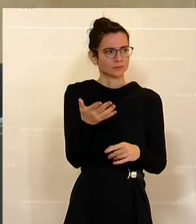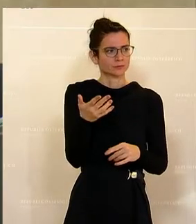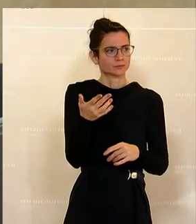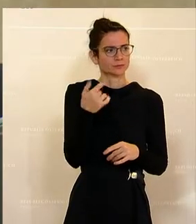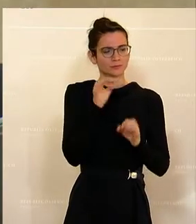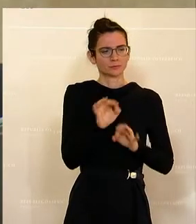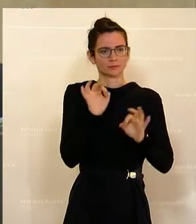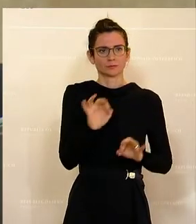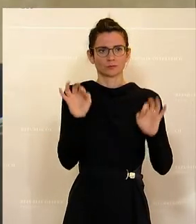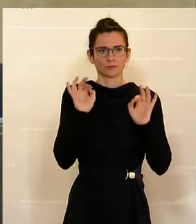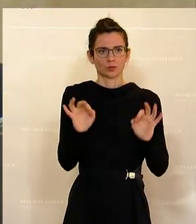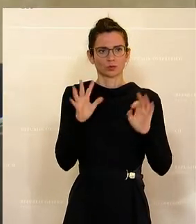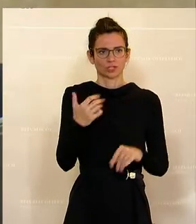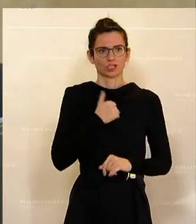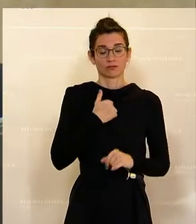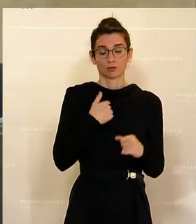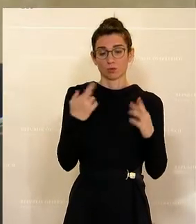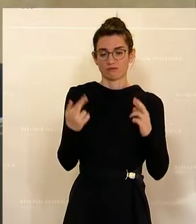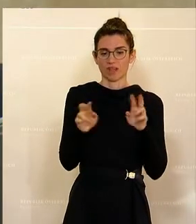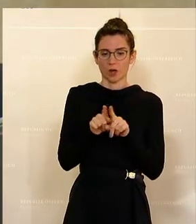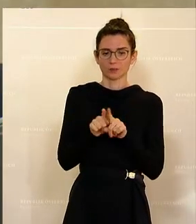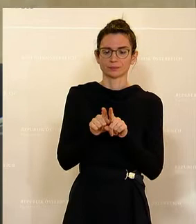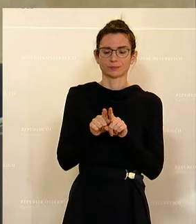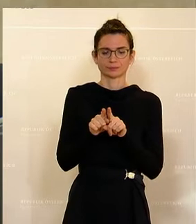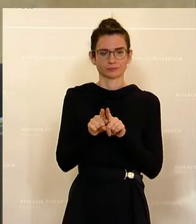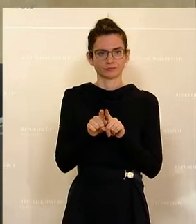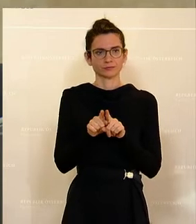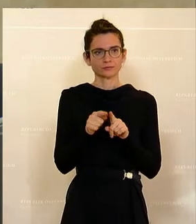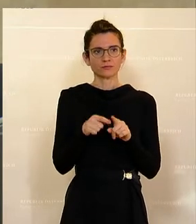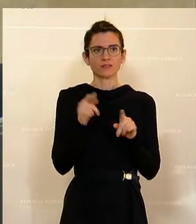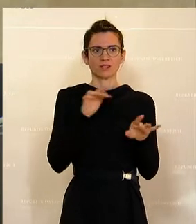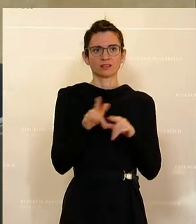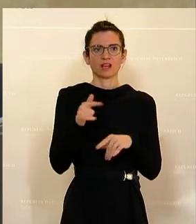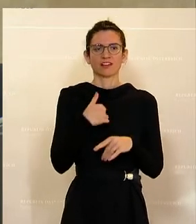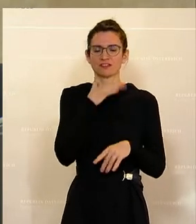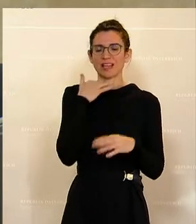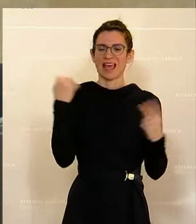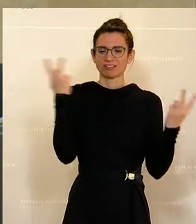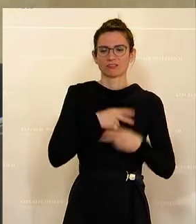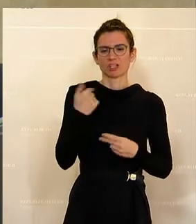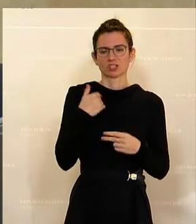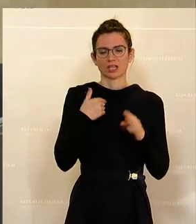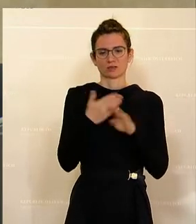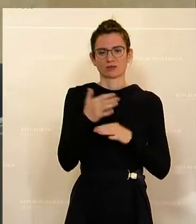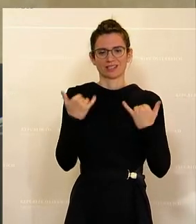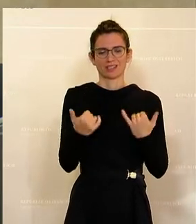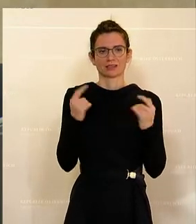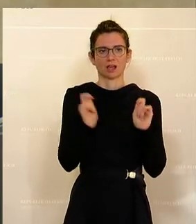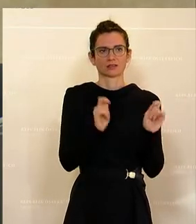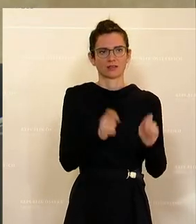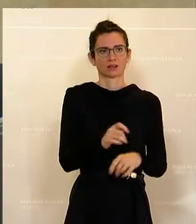sehr, sehr gut gelungen. Und darum hoffe ich natürlich auch, dass es eine breite Zustimmung für die vorliegenden Anträge gibt.